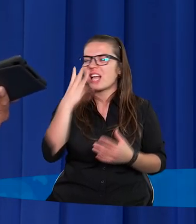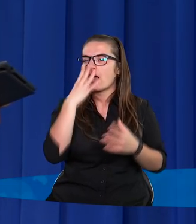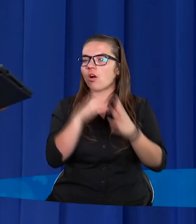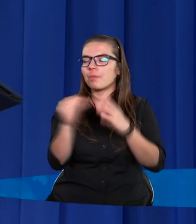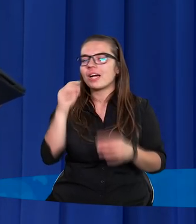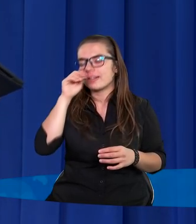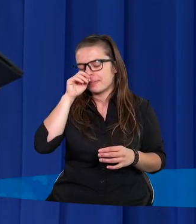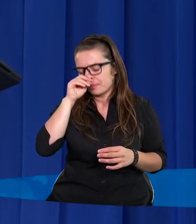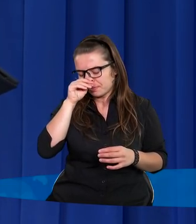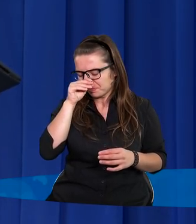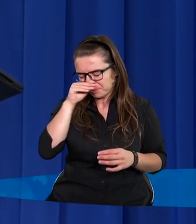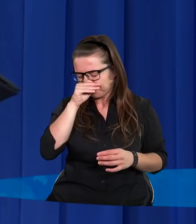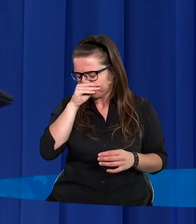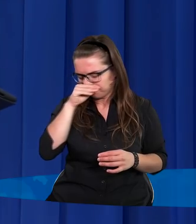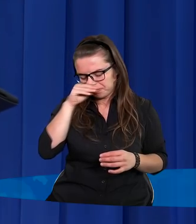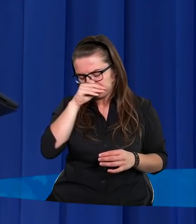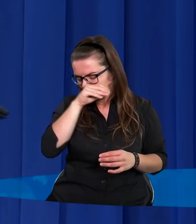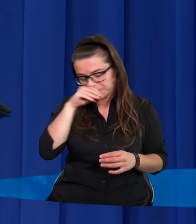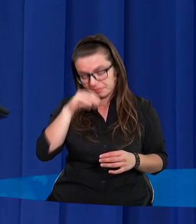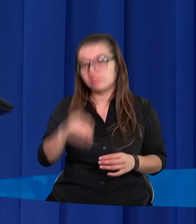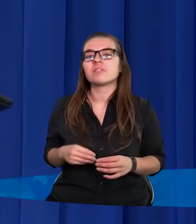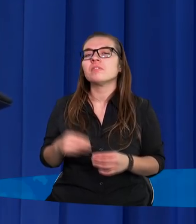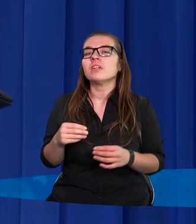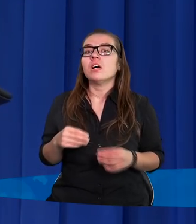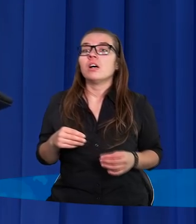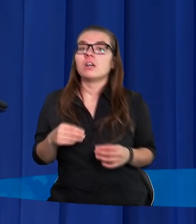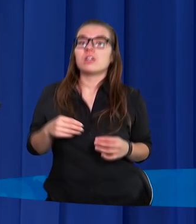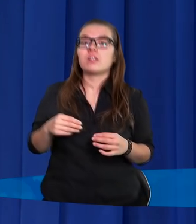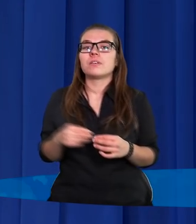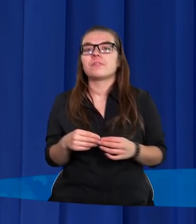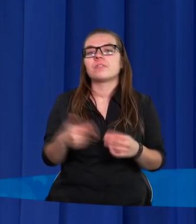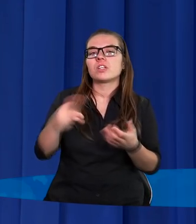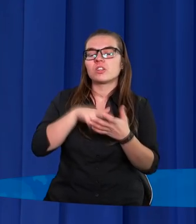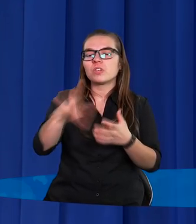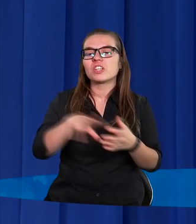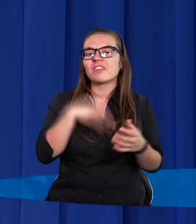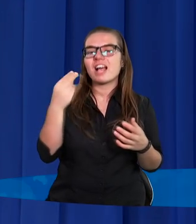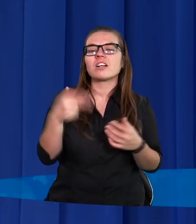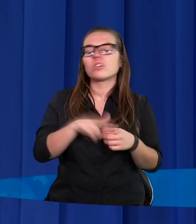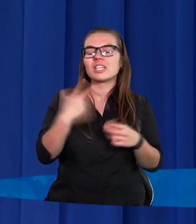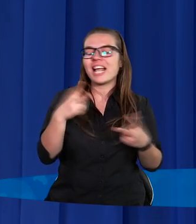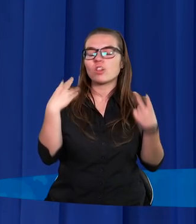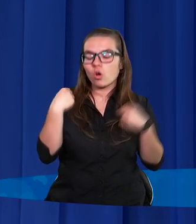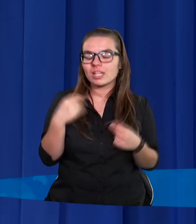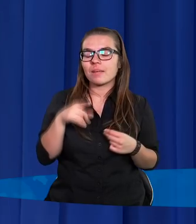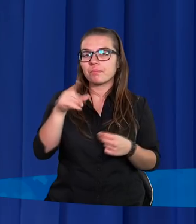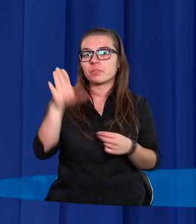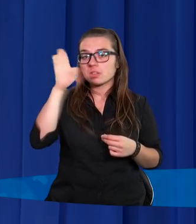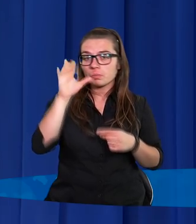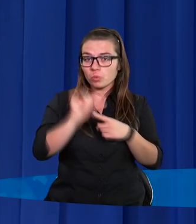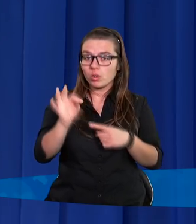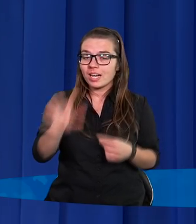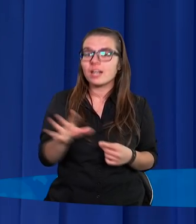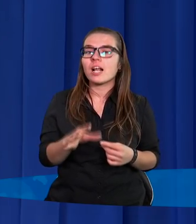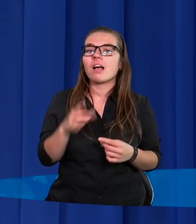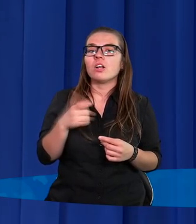nieraz dzieciak ma okazję oglądać w kościele, gdzie nieraz ci święci są tacy niedostępni. Pan Bóg jest taki